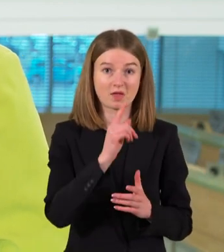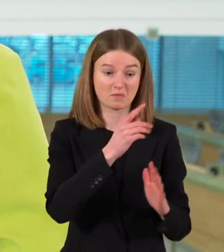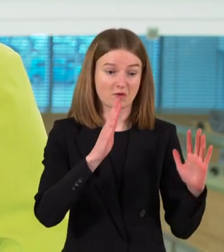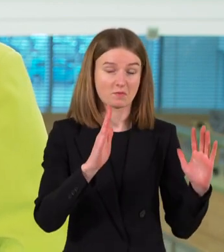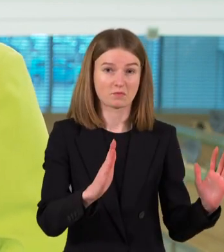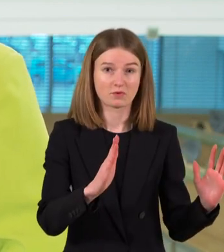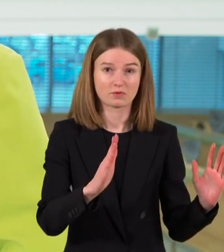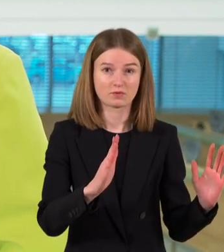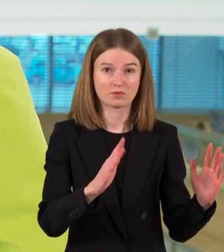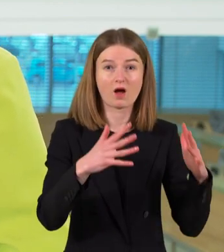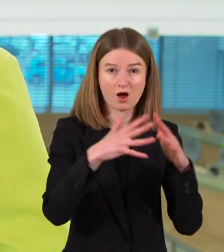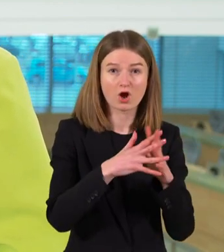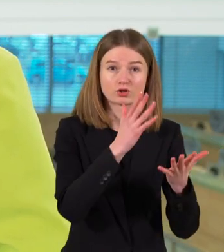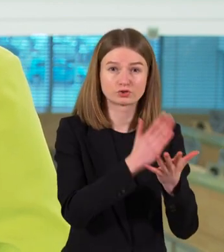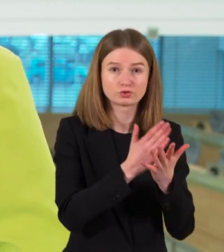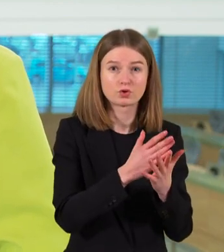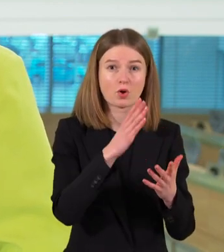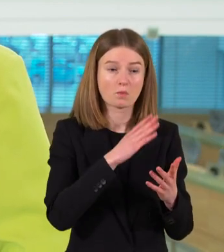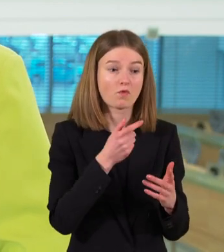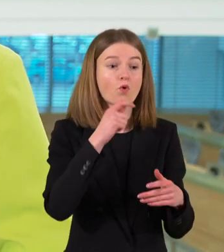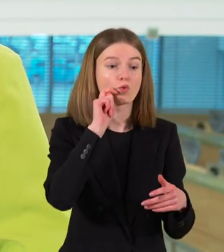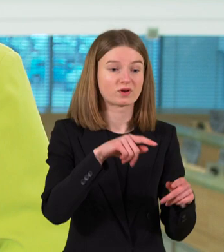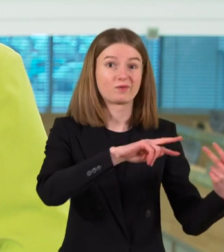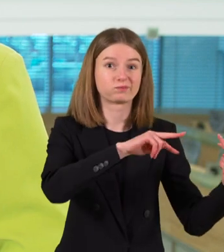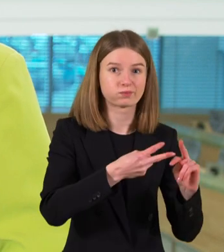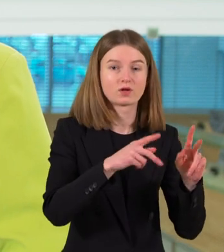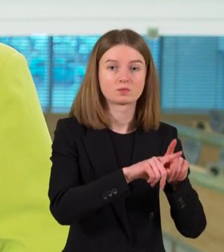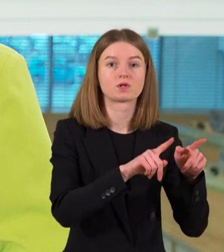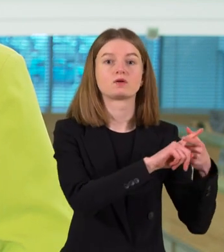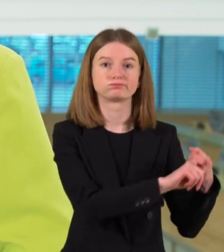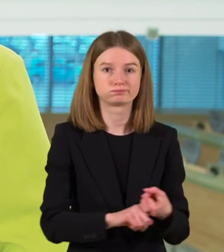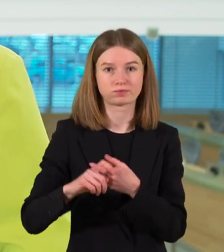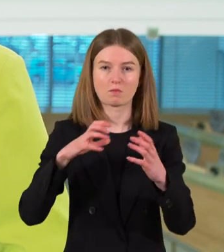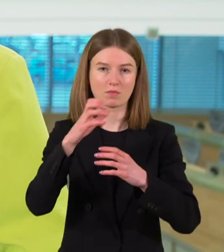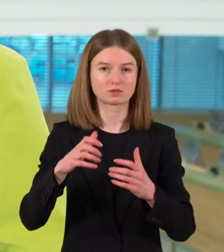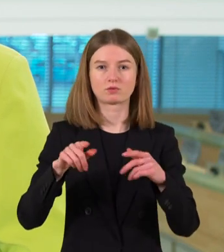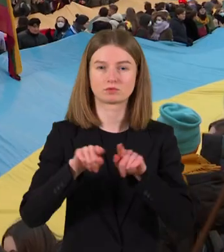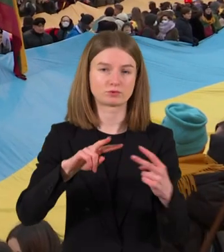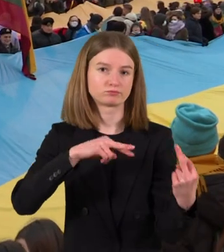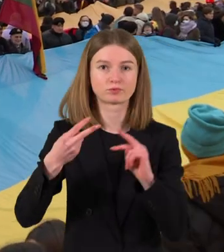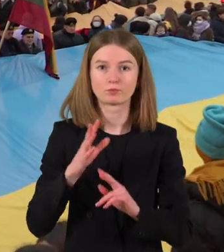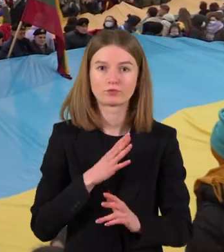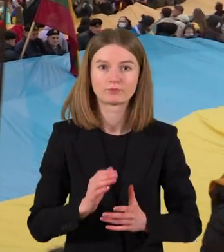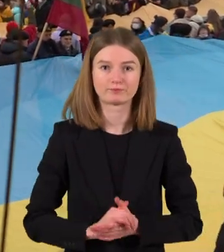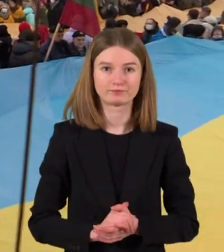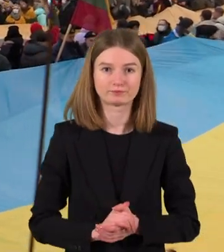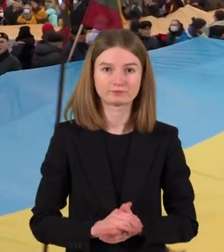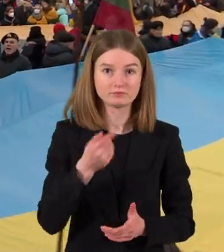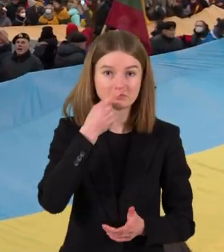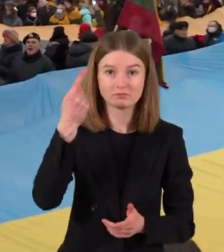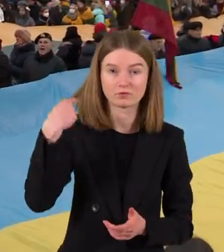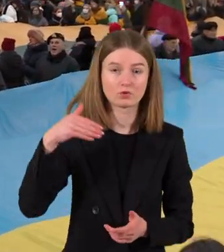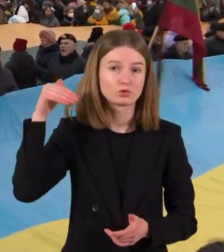skrūvino karo dramatiški pokyčiai įvyko ne tik Ukrainoje, bet ir pasaulio sąmonėje. Prieš metus